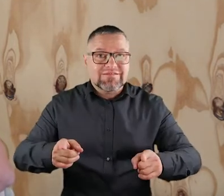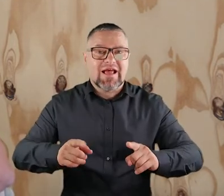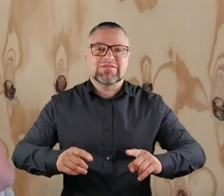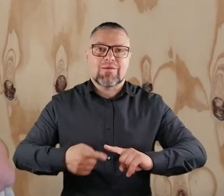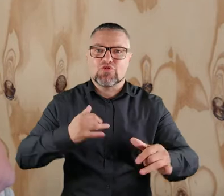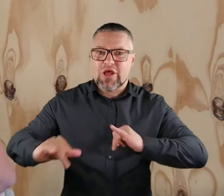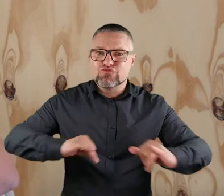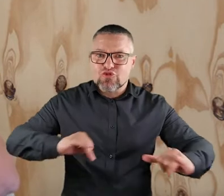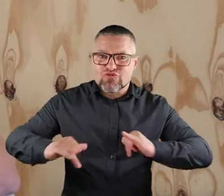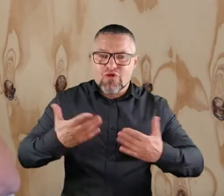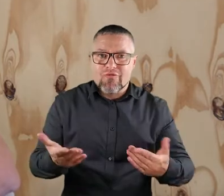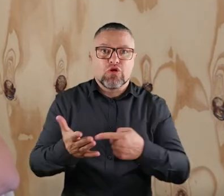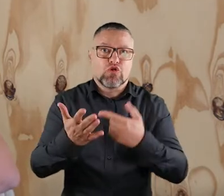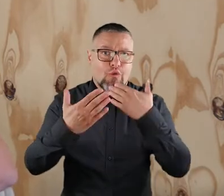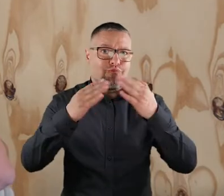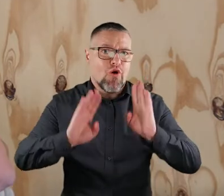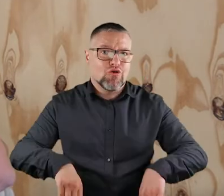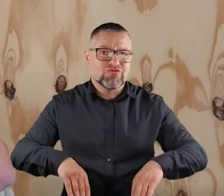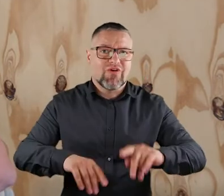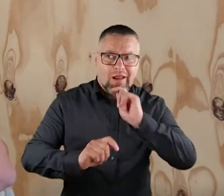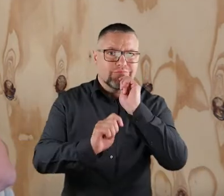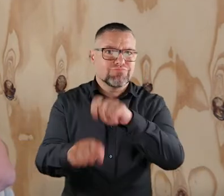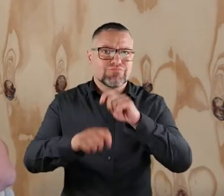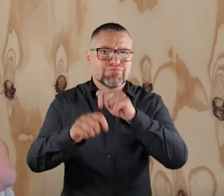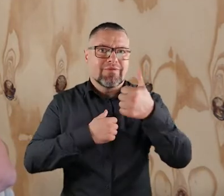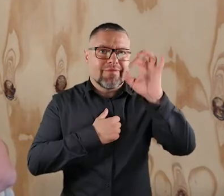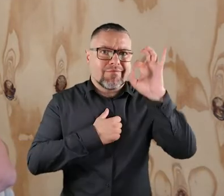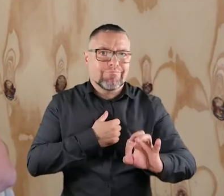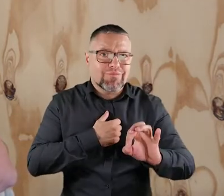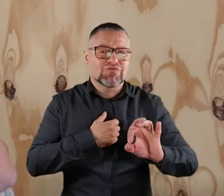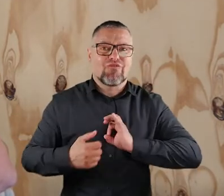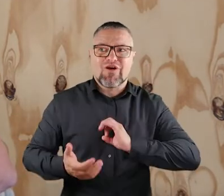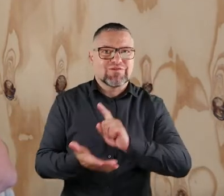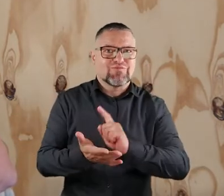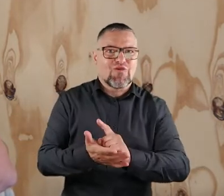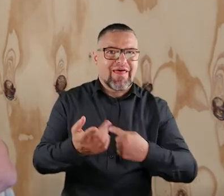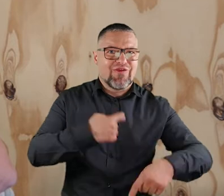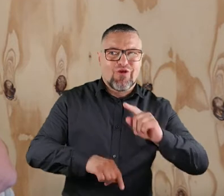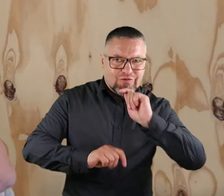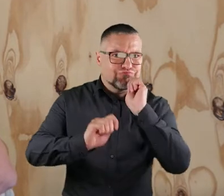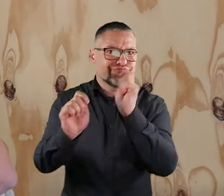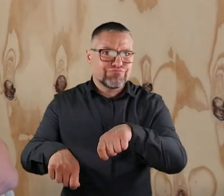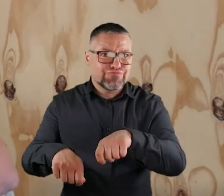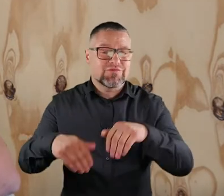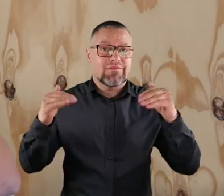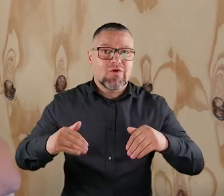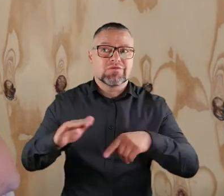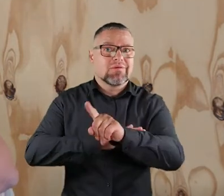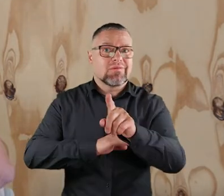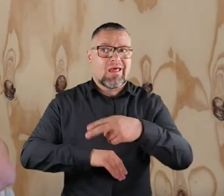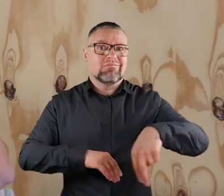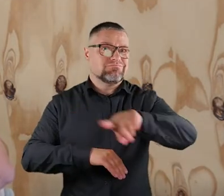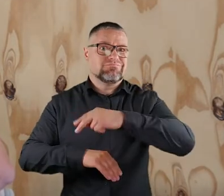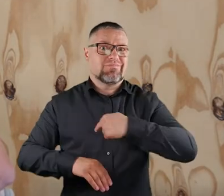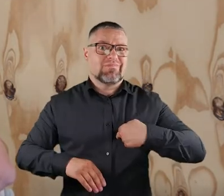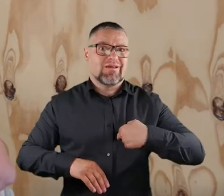pożytku publicznego i to pozwala darczyńcom przekazywać 1% swojego podatku dochodowego na